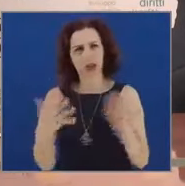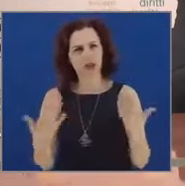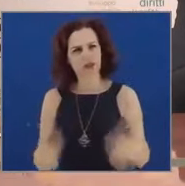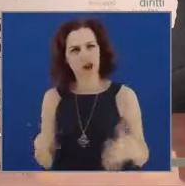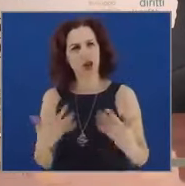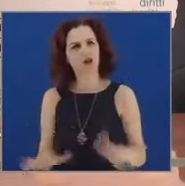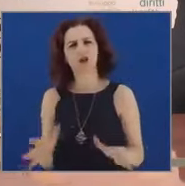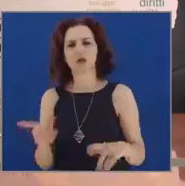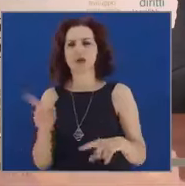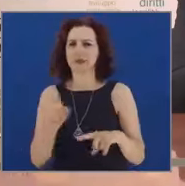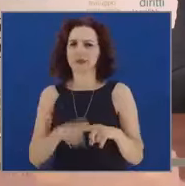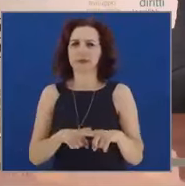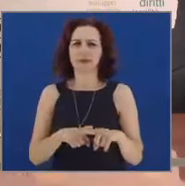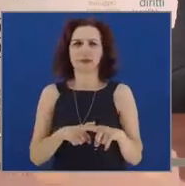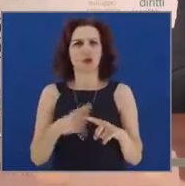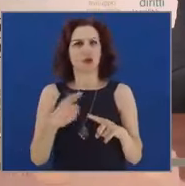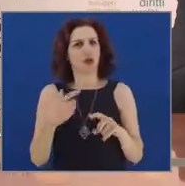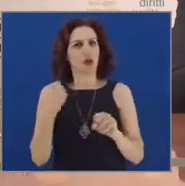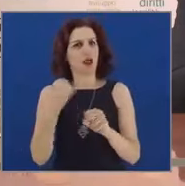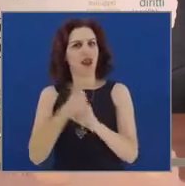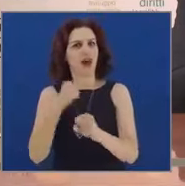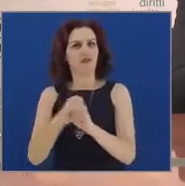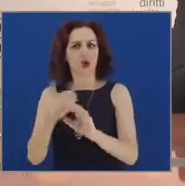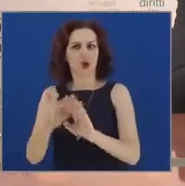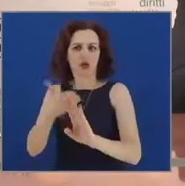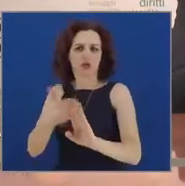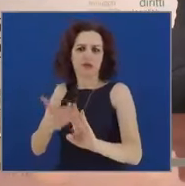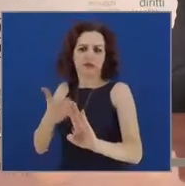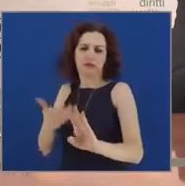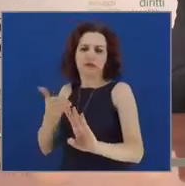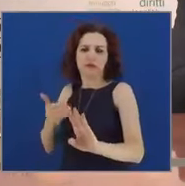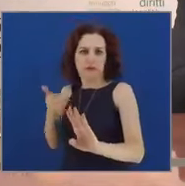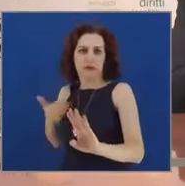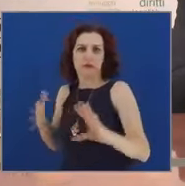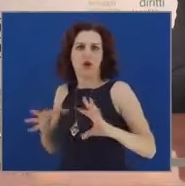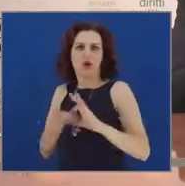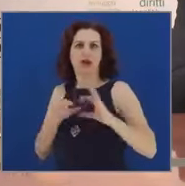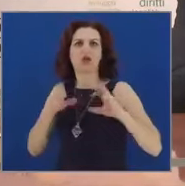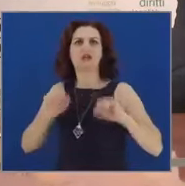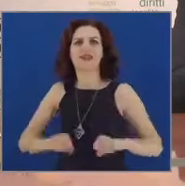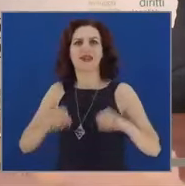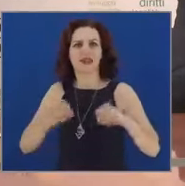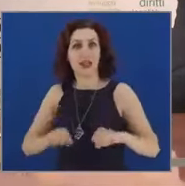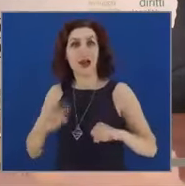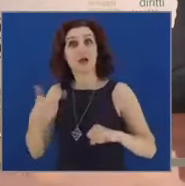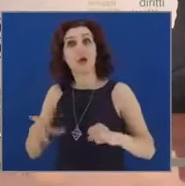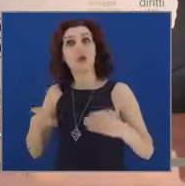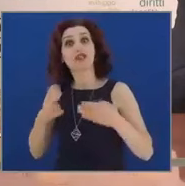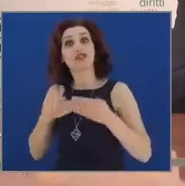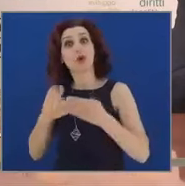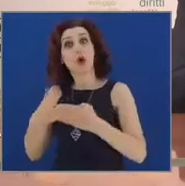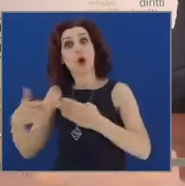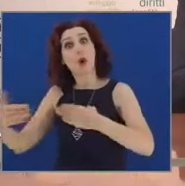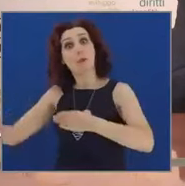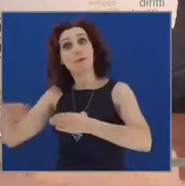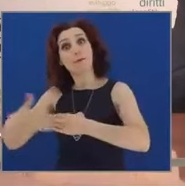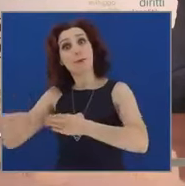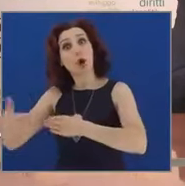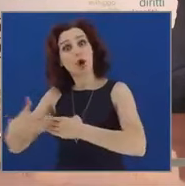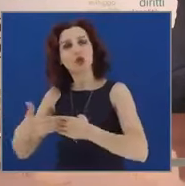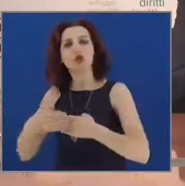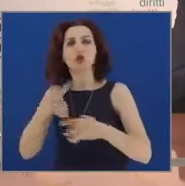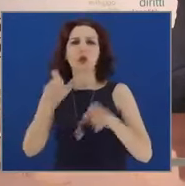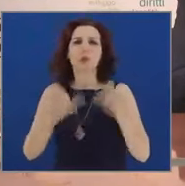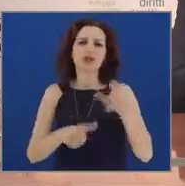retrostante della Regione, soprattutto sul piano sanitario, perché su quel porto noi abbiamo dato la possibilità a tanti italiani e tanti